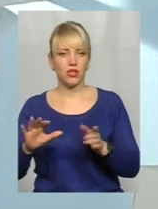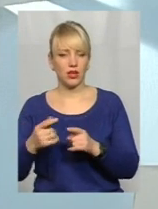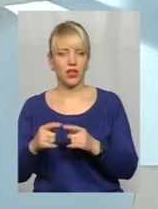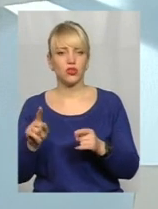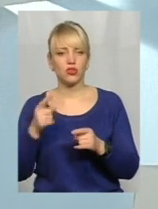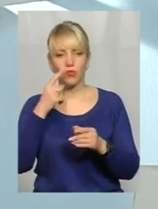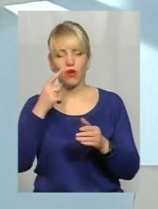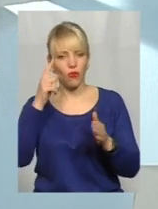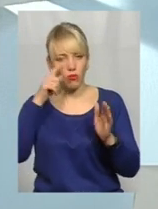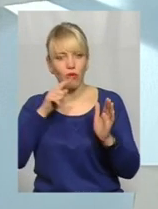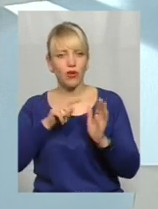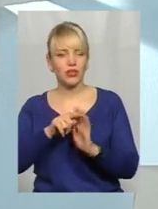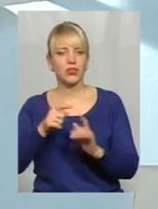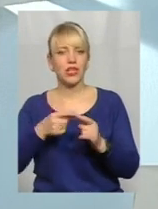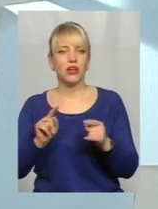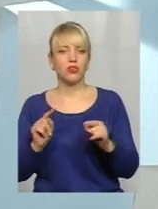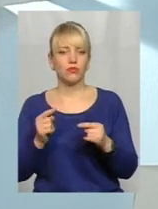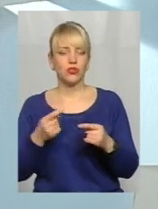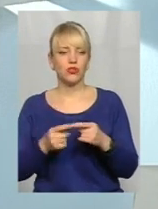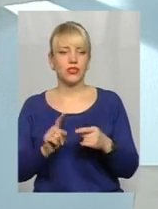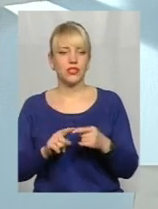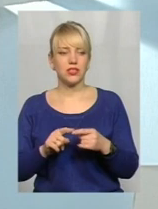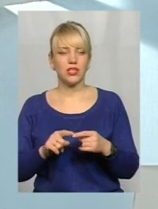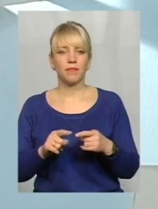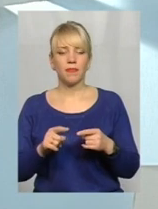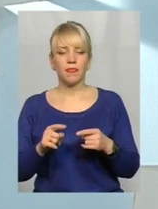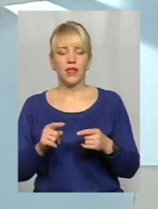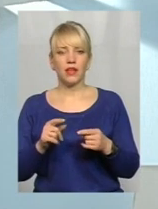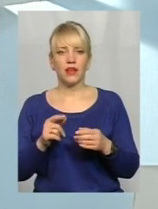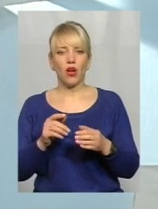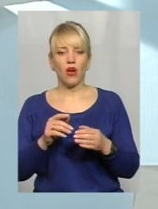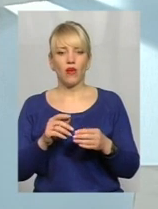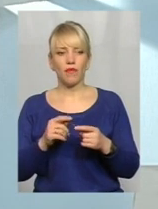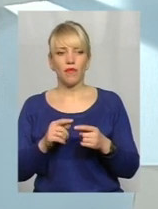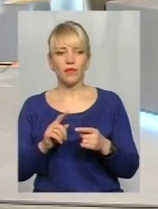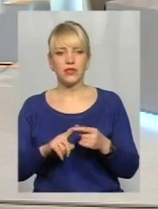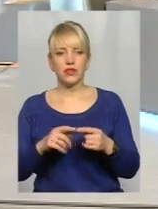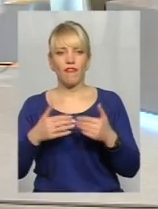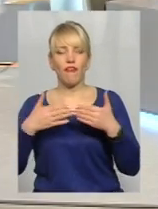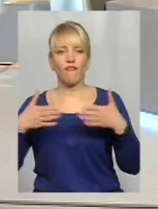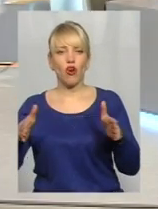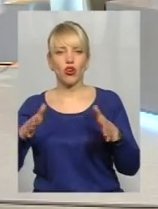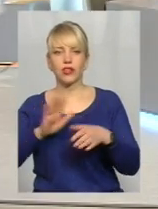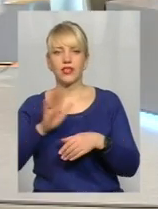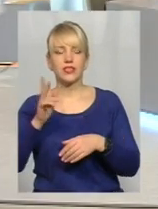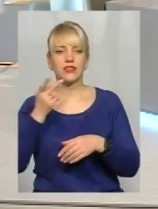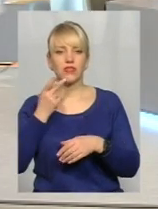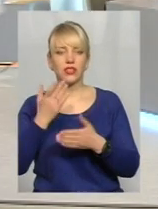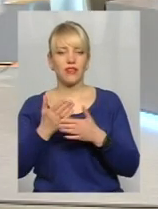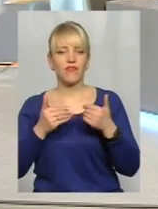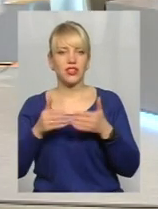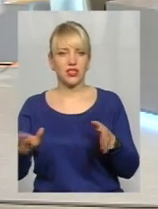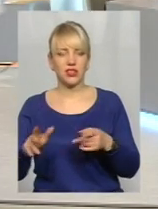ці ворота, скажімо, оптимальних умов, вони не вічно відкриті, тому що в нас є, пам'ятає,